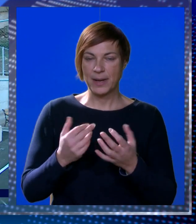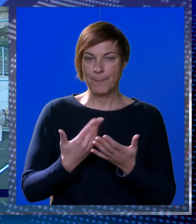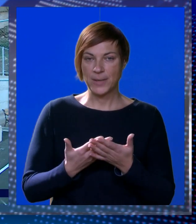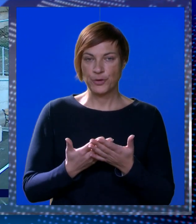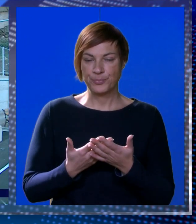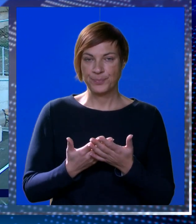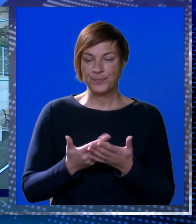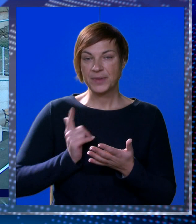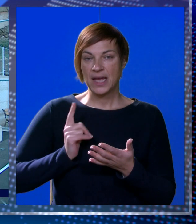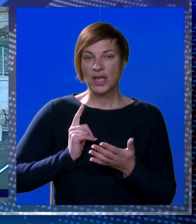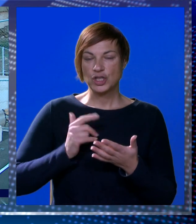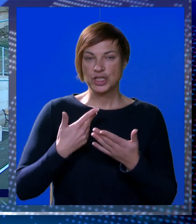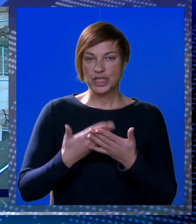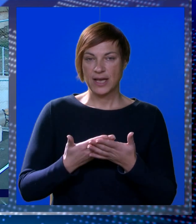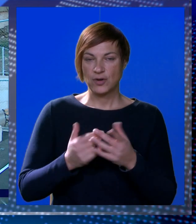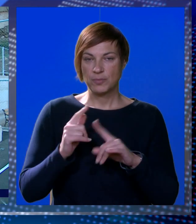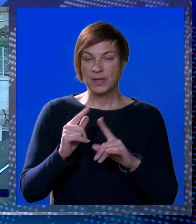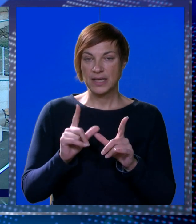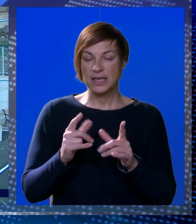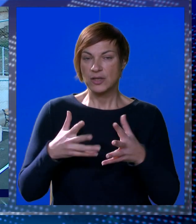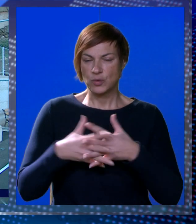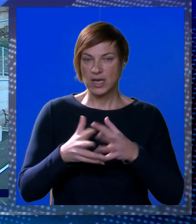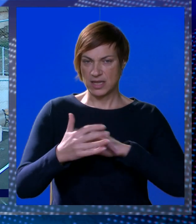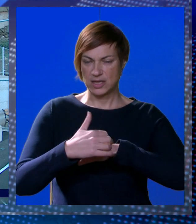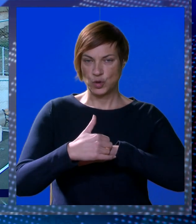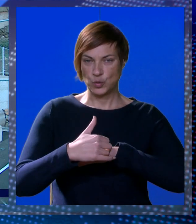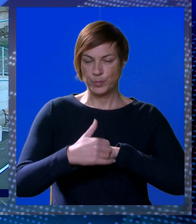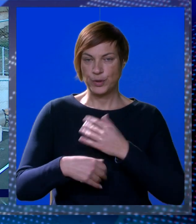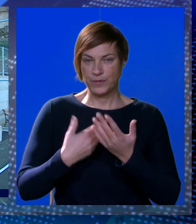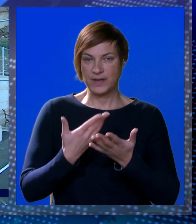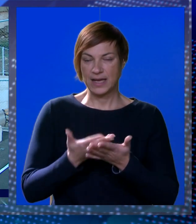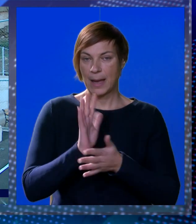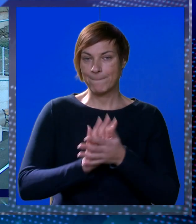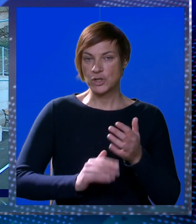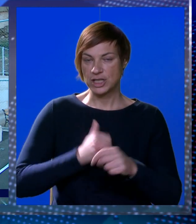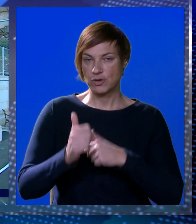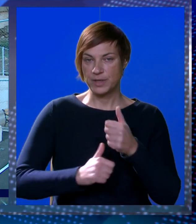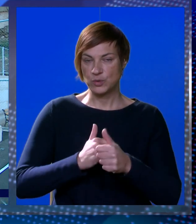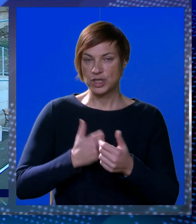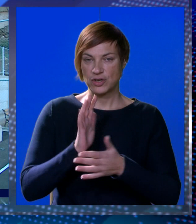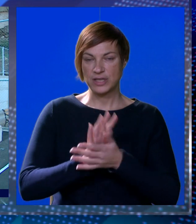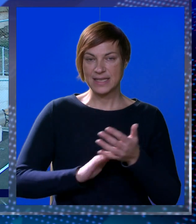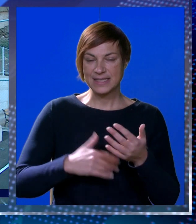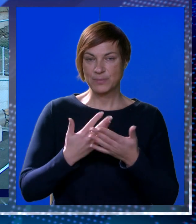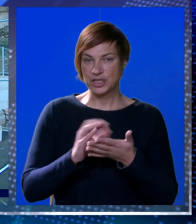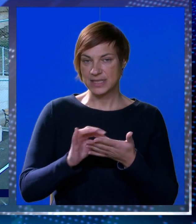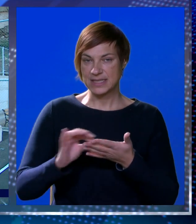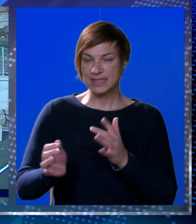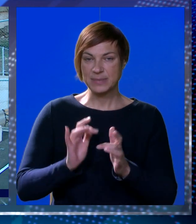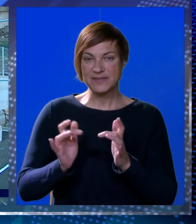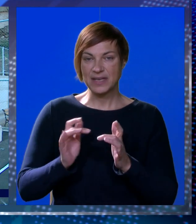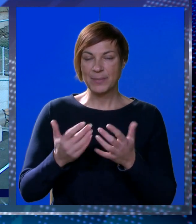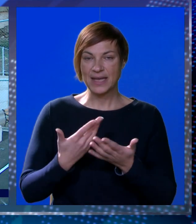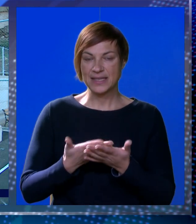sve je spremno. Očekujemo da će ITU tijelo grada Dubrovnika u početkom iduće godine započeti sa